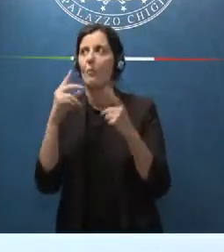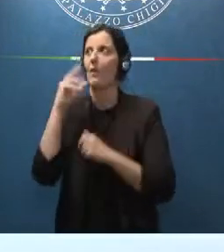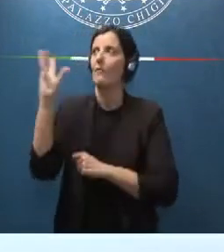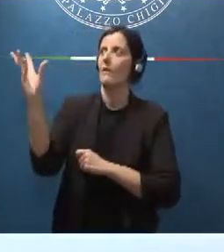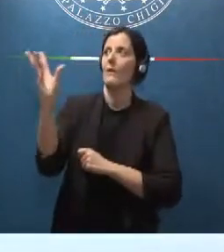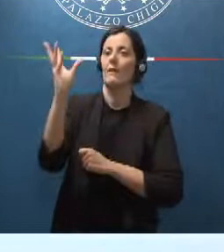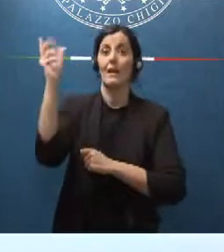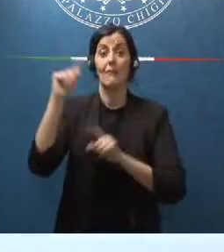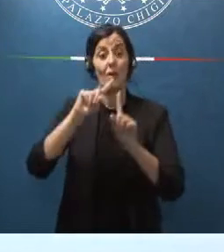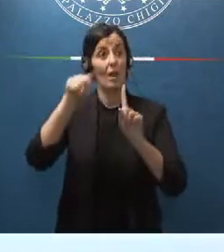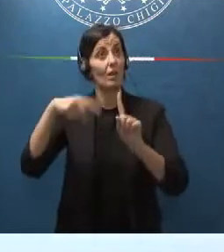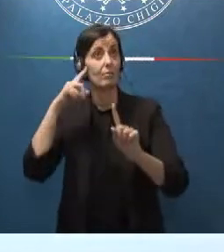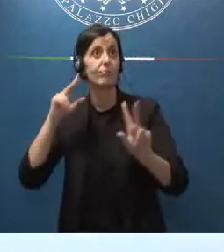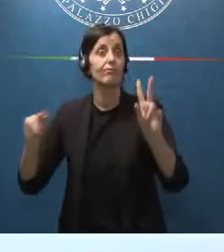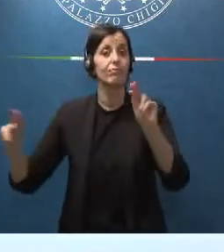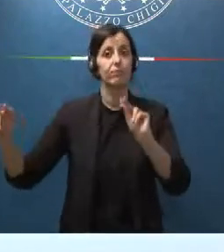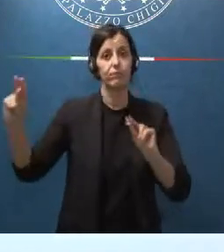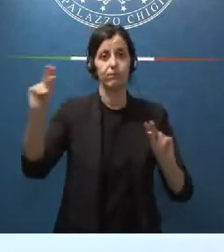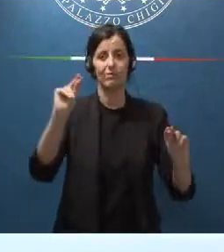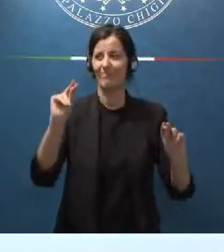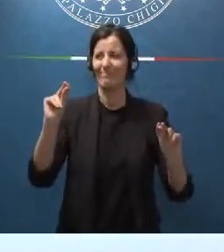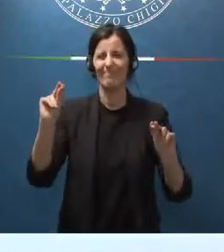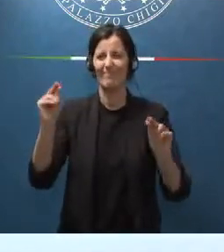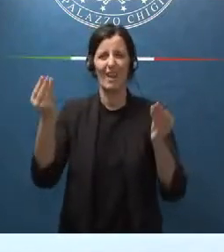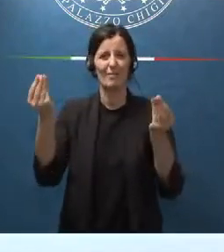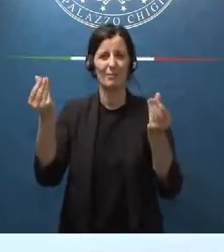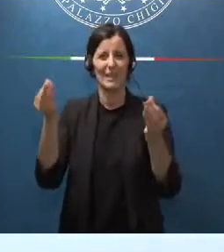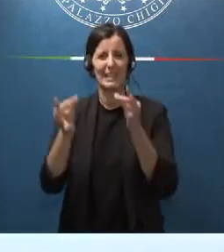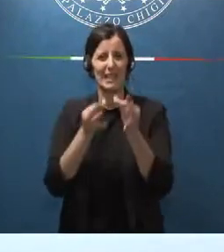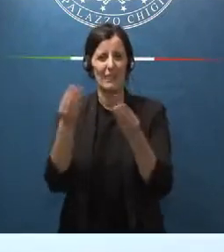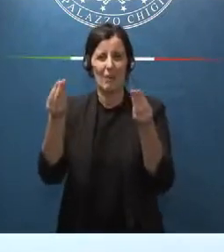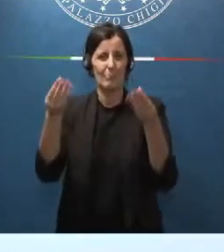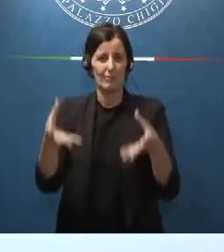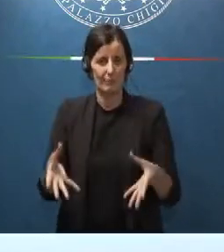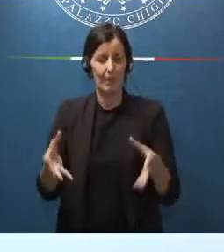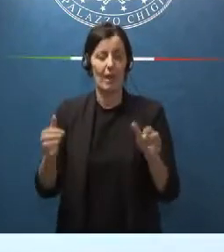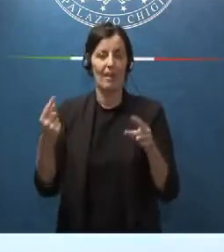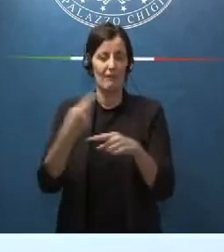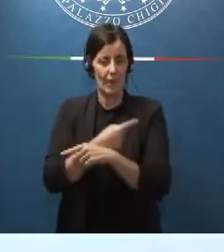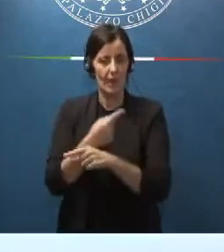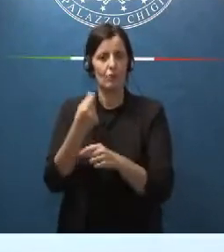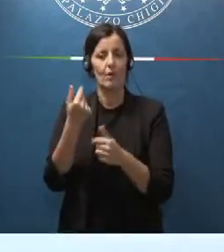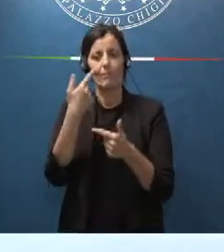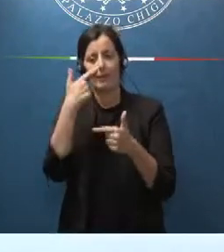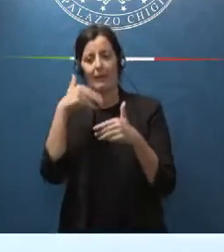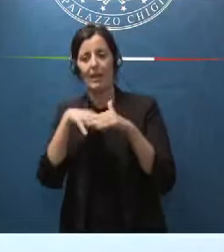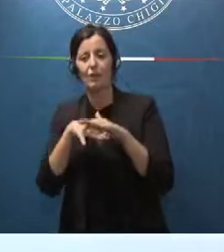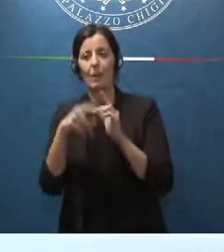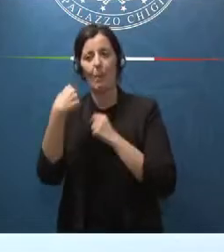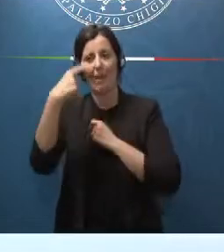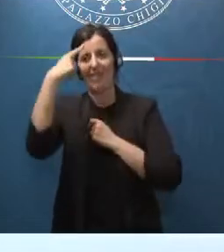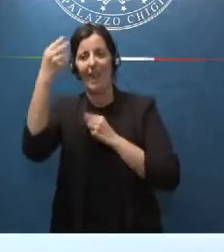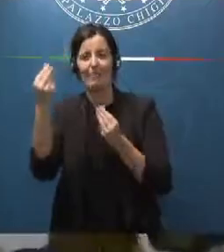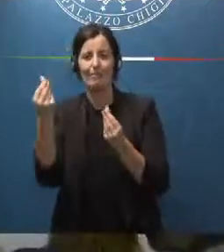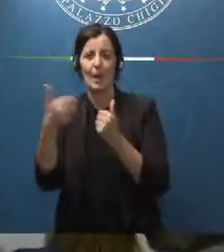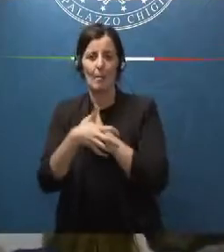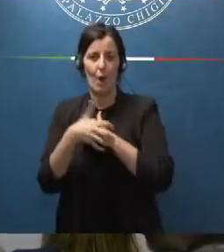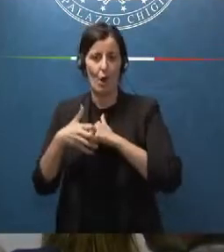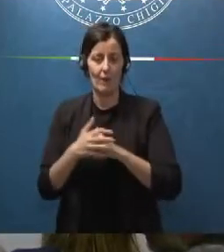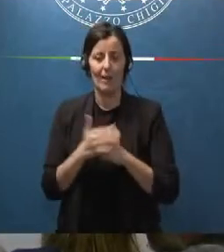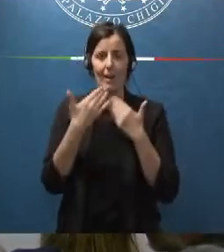che abbiamo sentito fino adesso e che non significano nulla e nascondono in genere la povertà di idee grazie